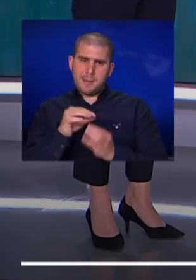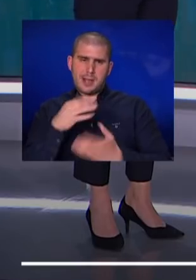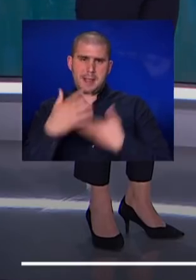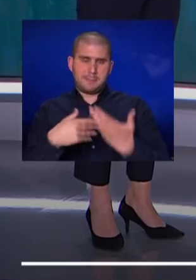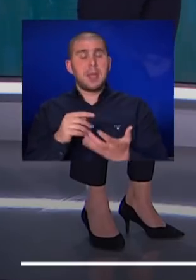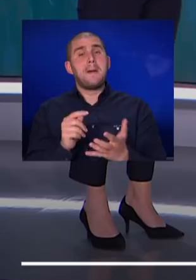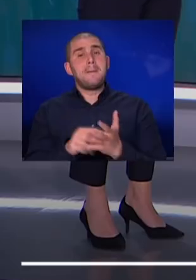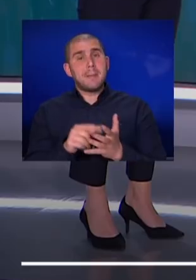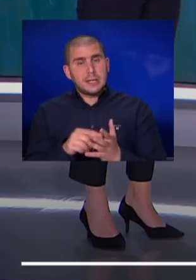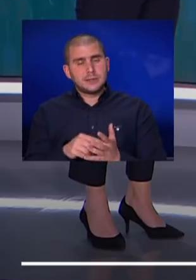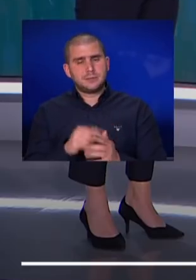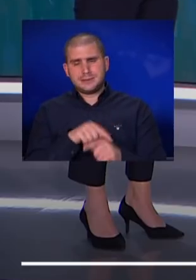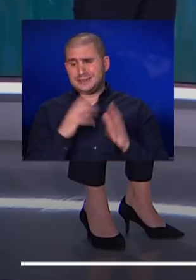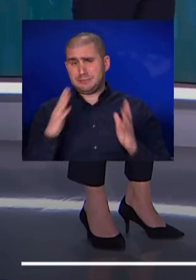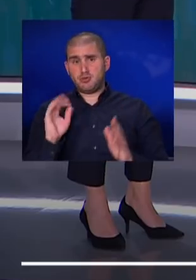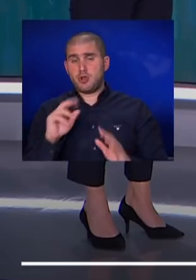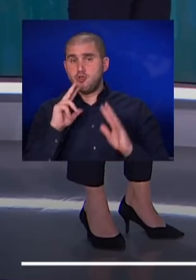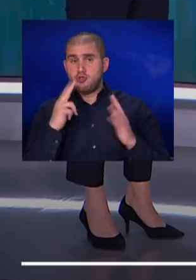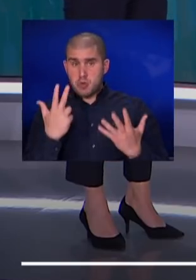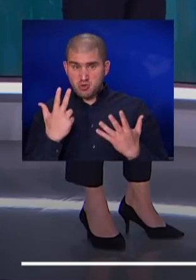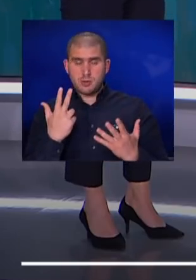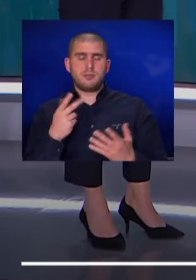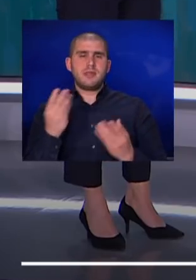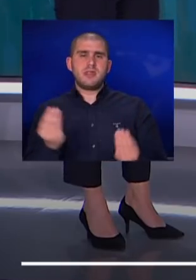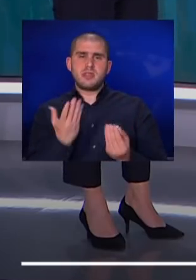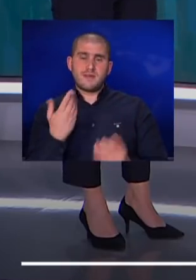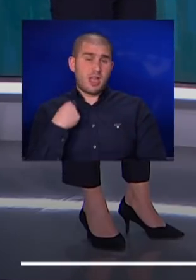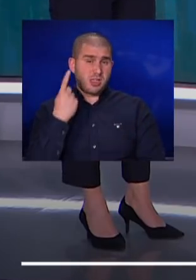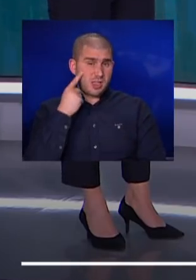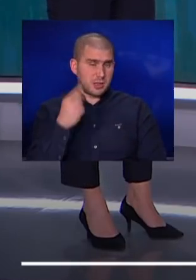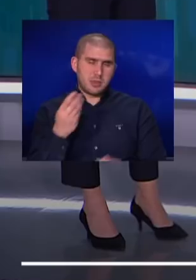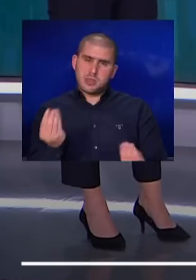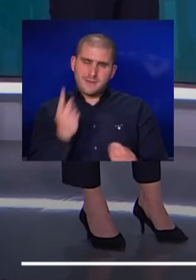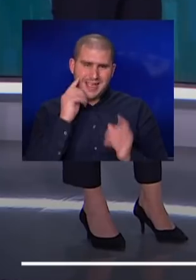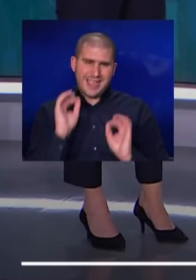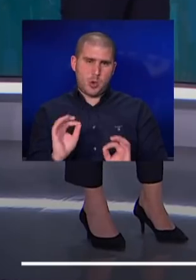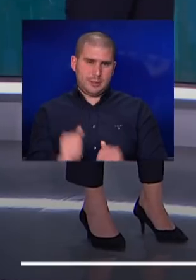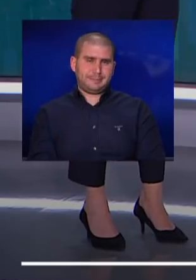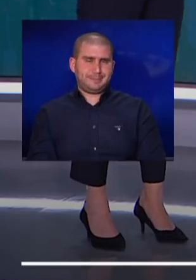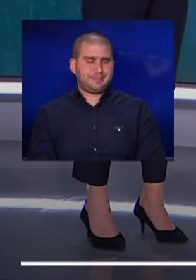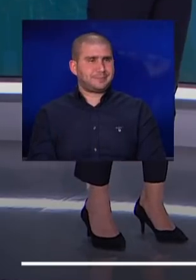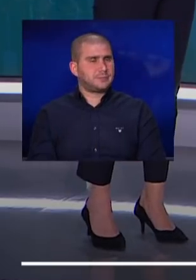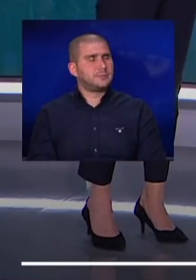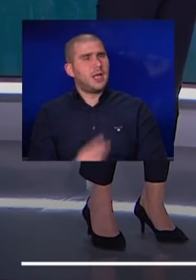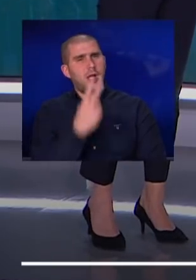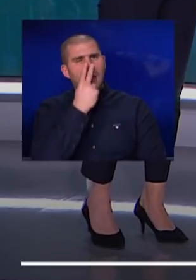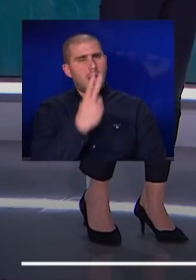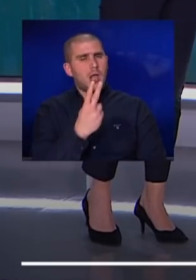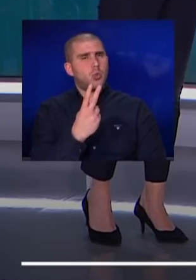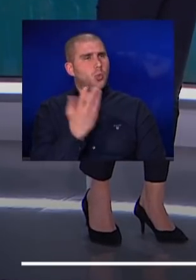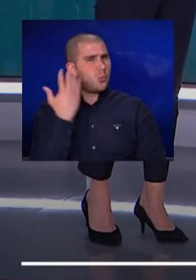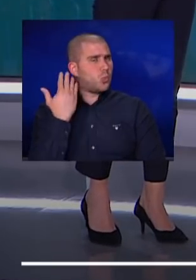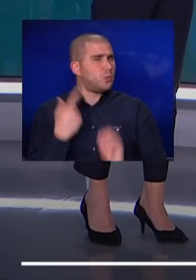ולכן, בטווח זמן כזה של שמונה שנים הדבר הזה, לעניו דעתי הוא דבר ריאלי לחלוטין. ראינו, למשל אבל